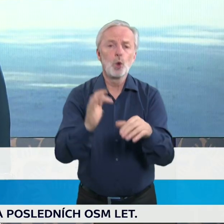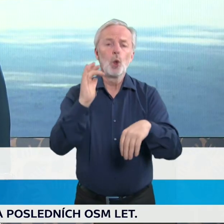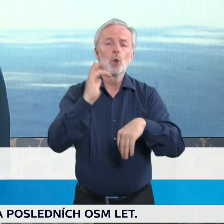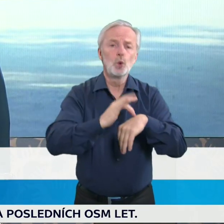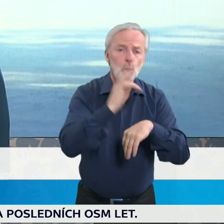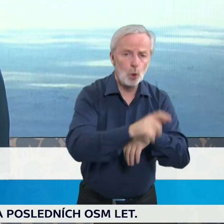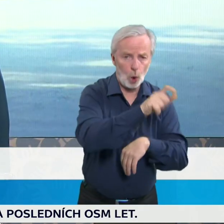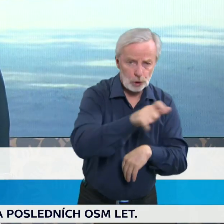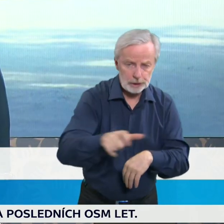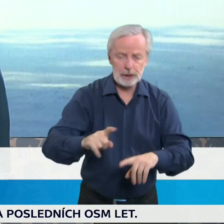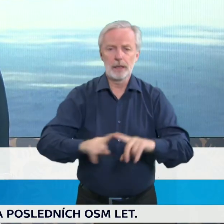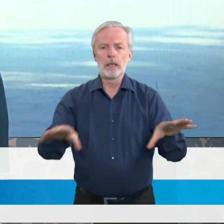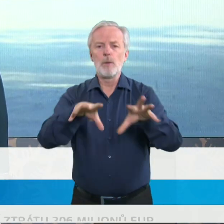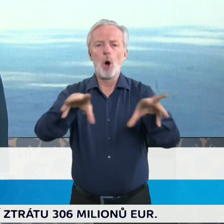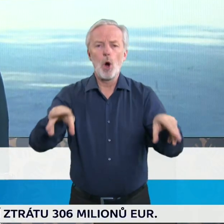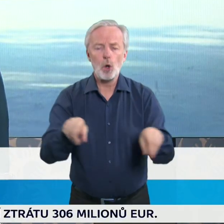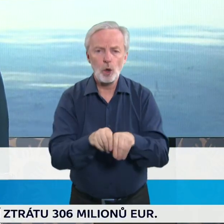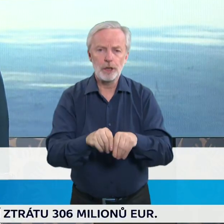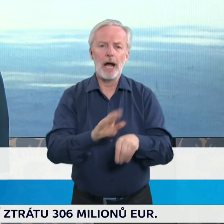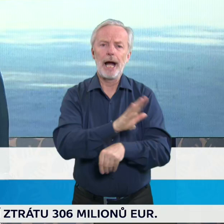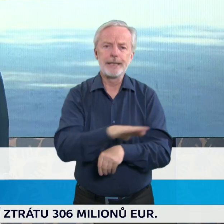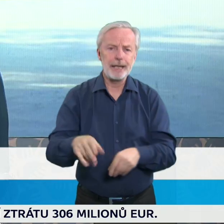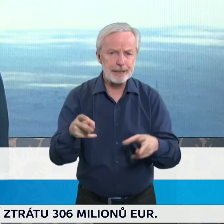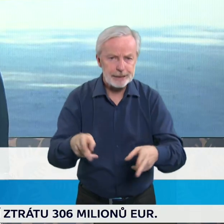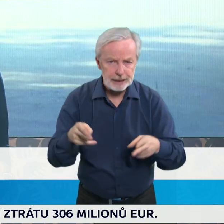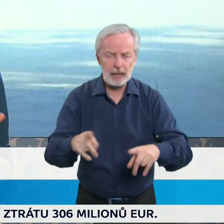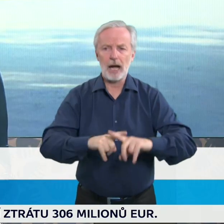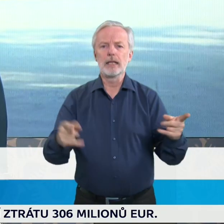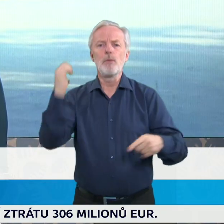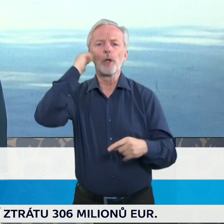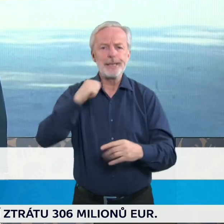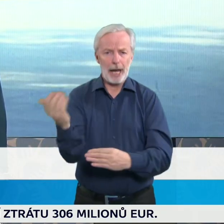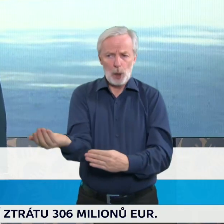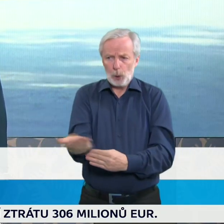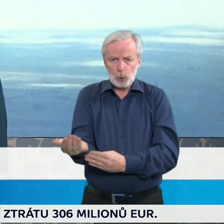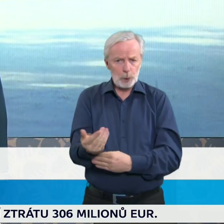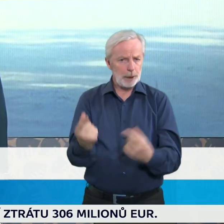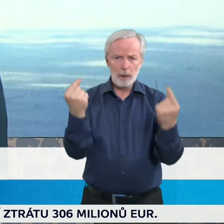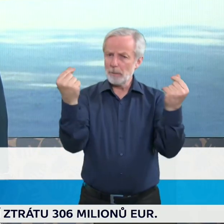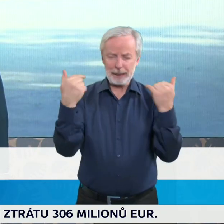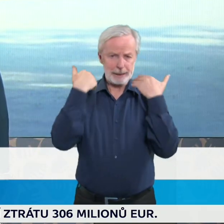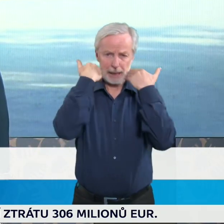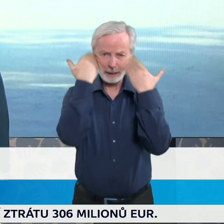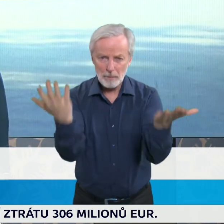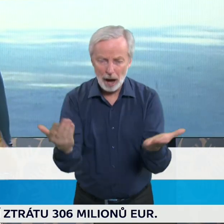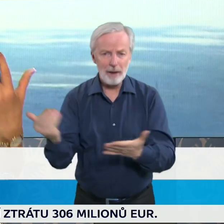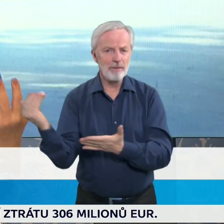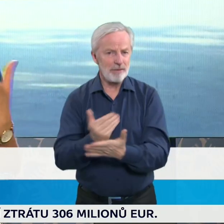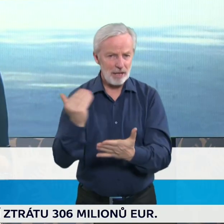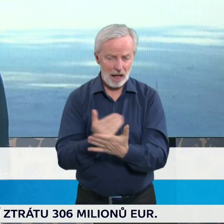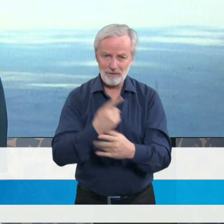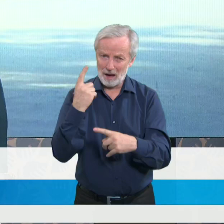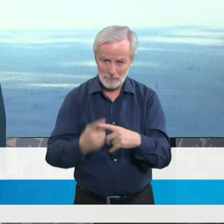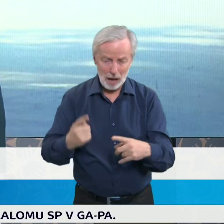nebo jiní lidé, kteří jsou sociálně slabší, nemají takové příjmy, prostě nepocítili nebo